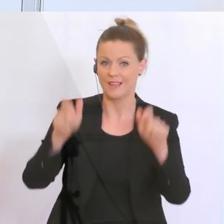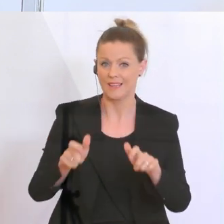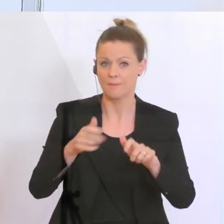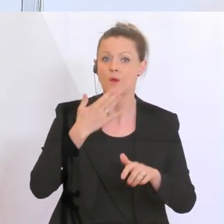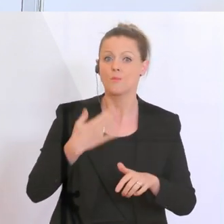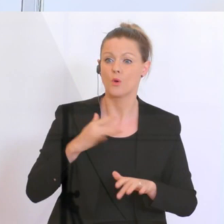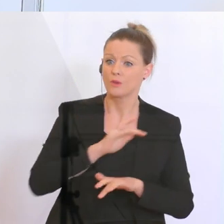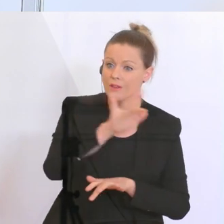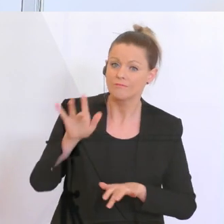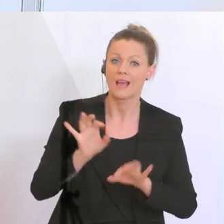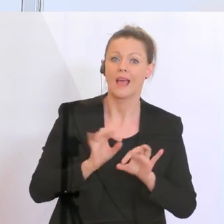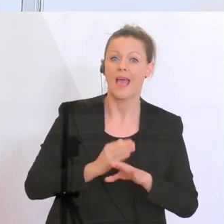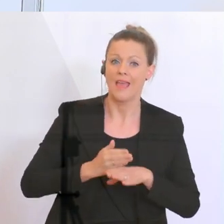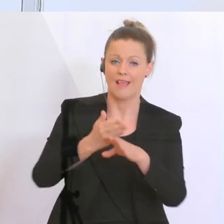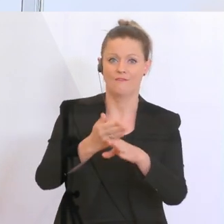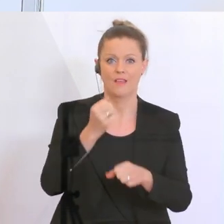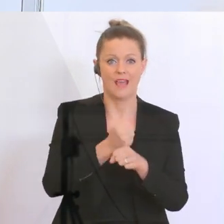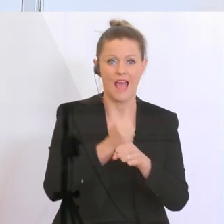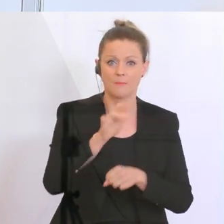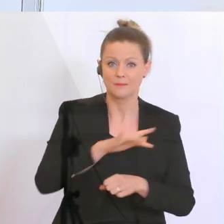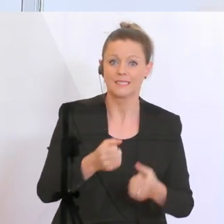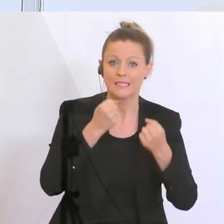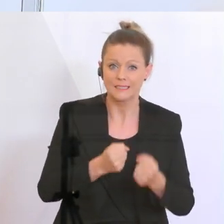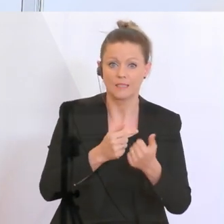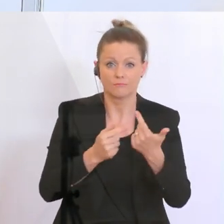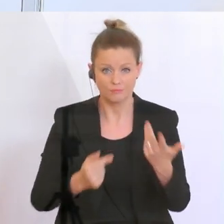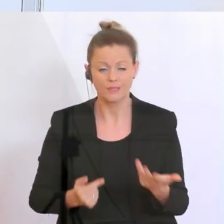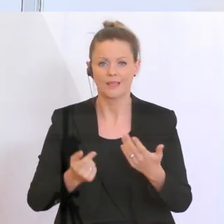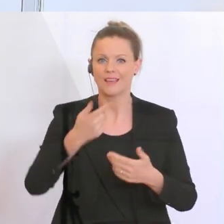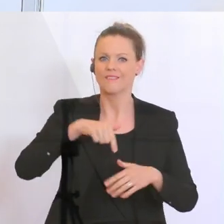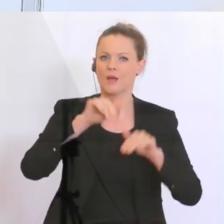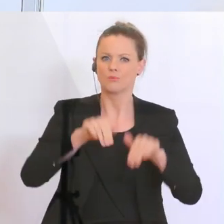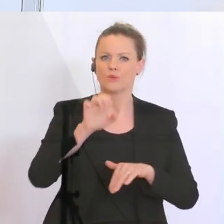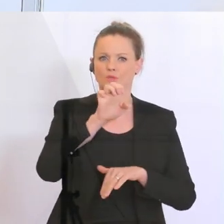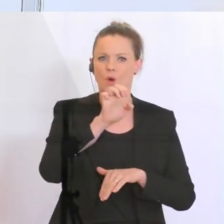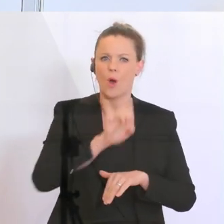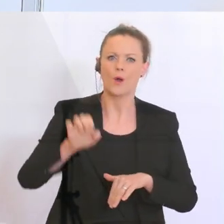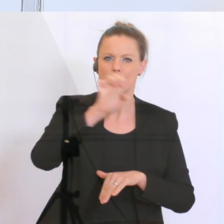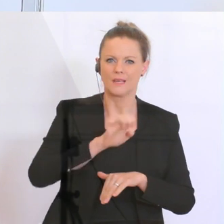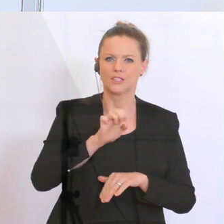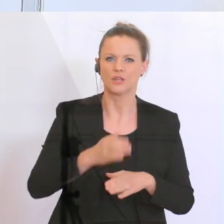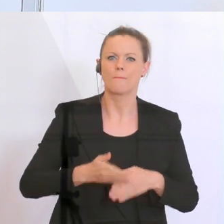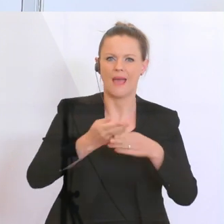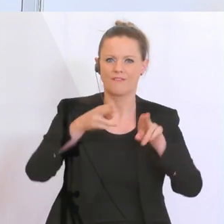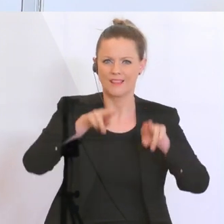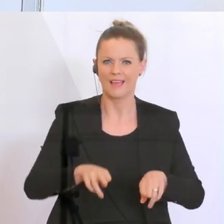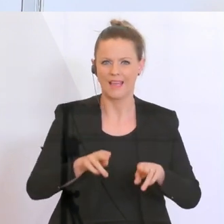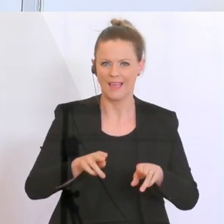um ihnen durch die Krise zu helfen, um Arbeitsplätze zu sichern, müssen wir das innerhalb des europäischen Beihilfenrechts machen.